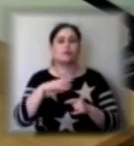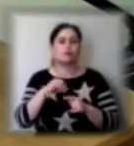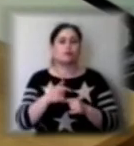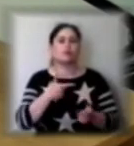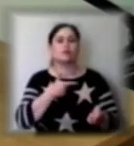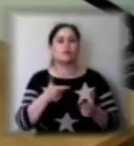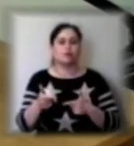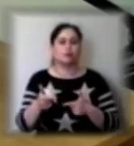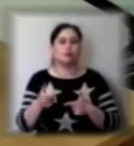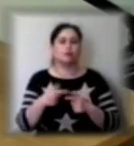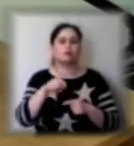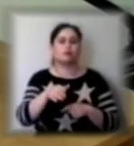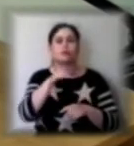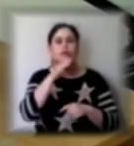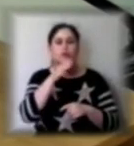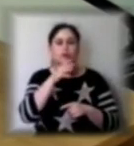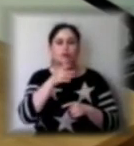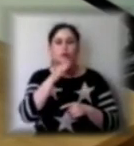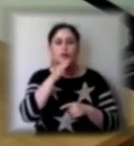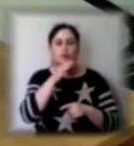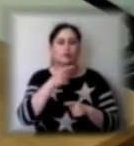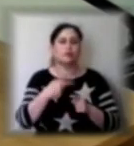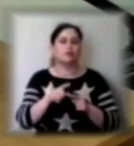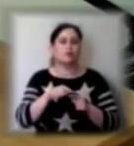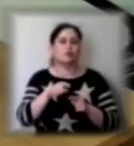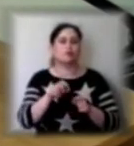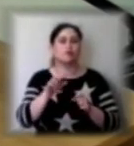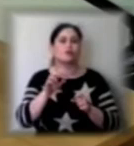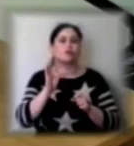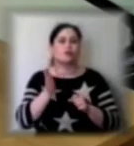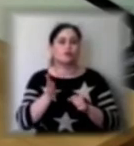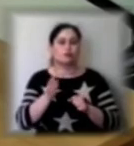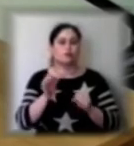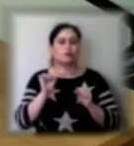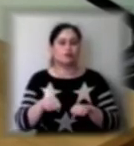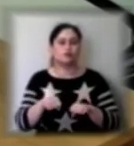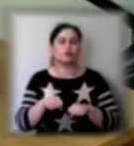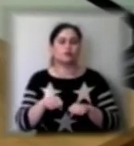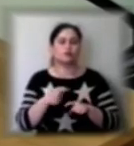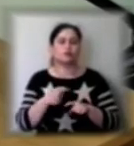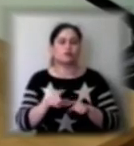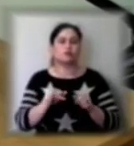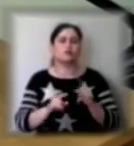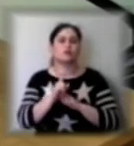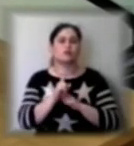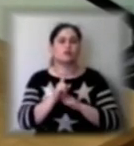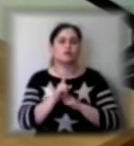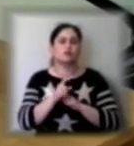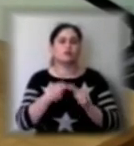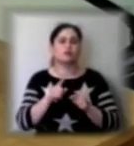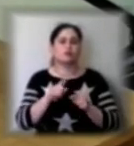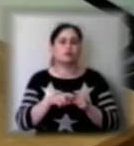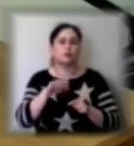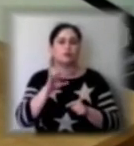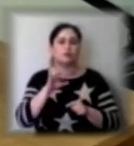час, коли буде можливо розпочати цей процес. Навіть